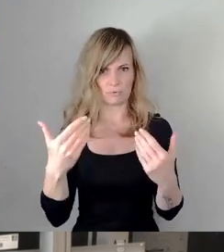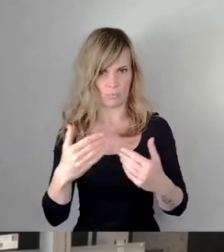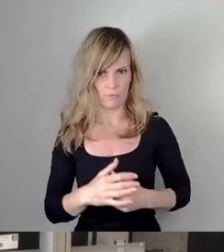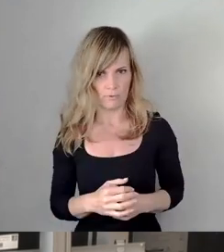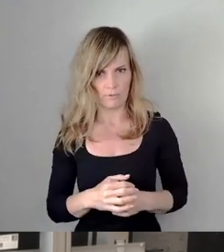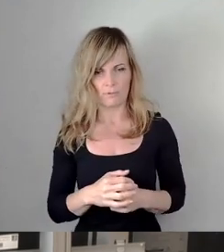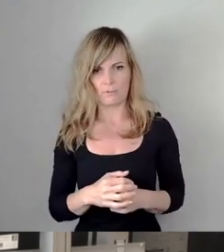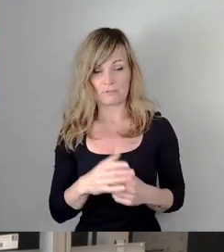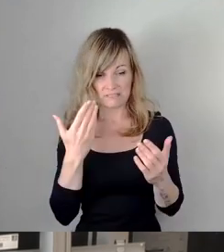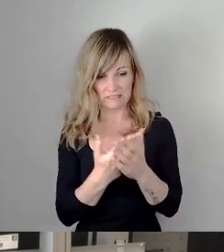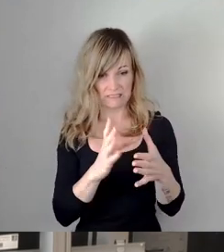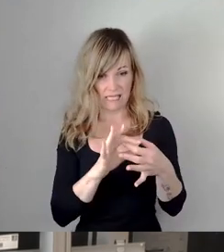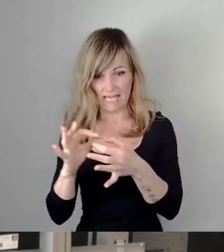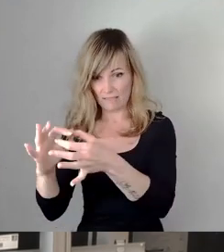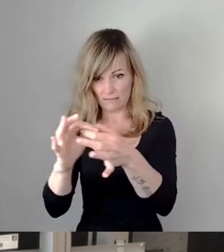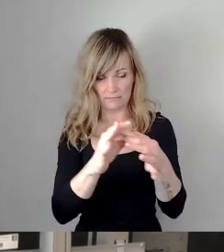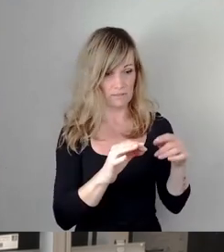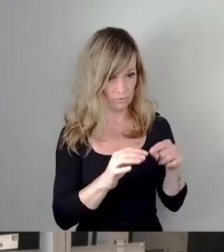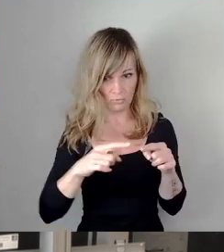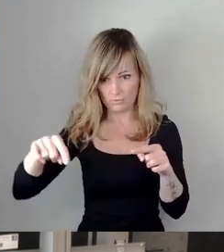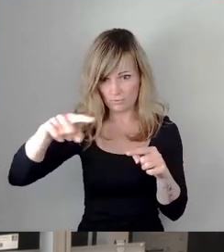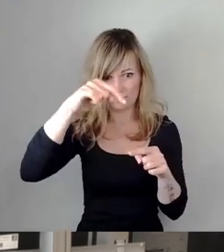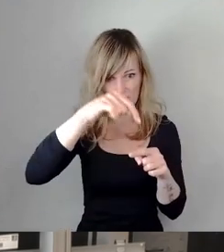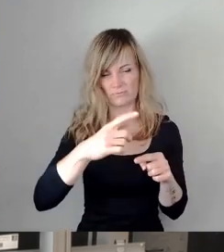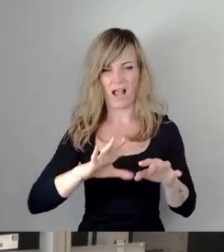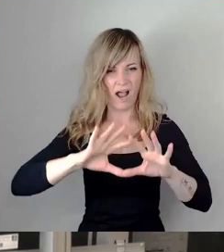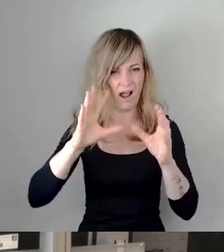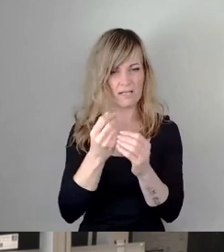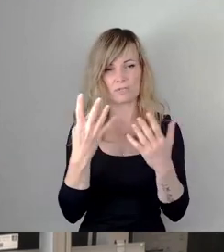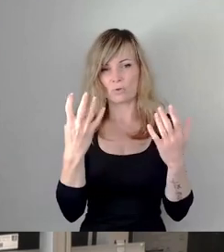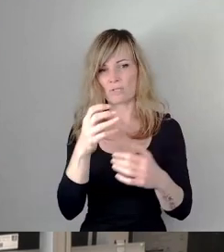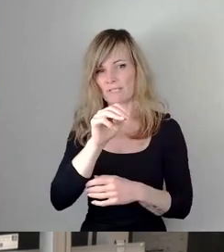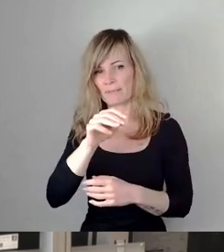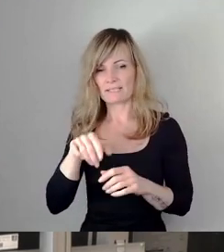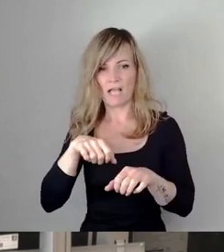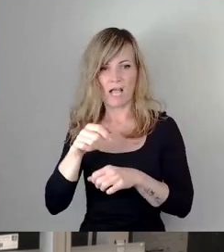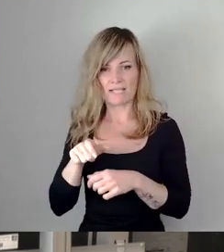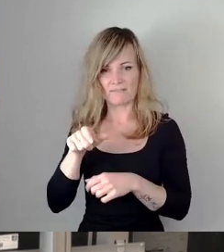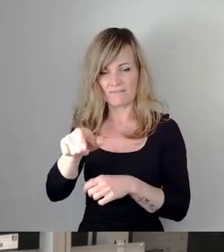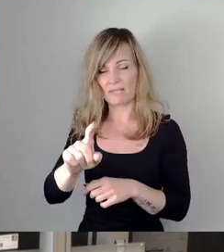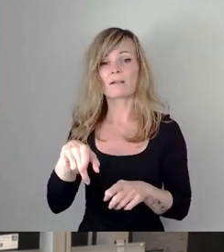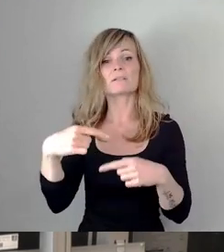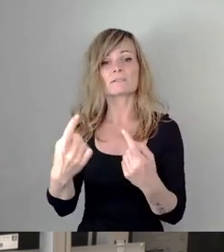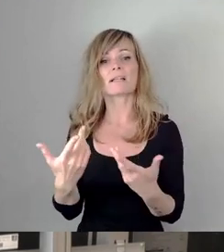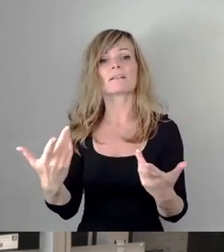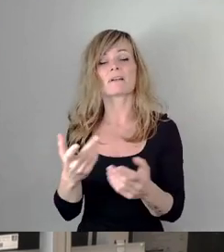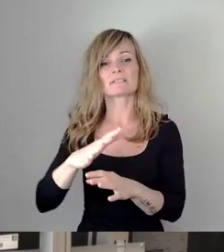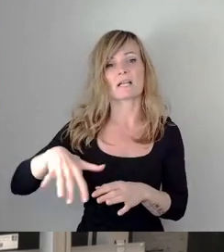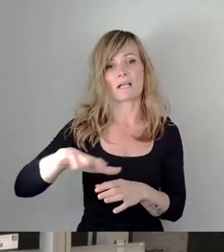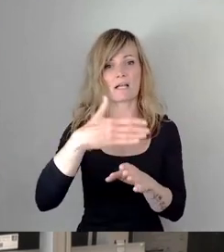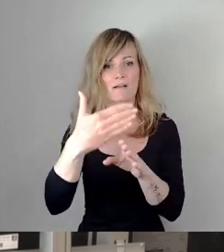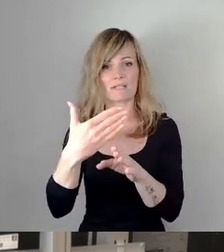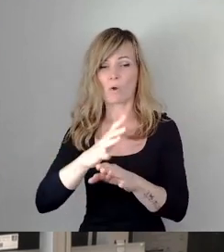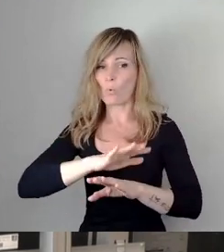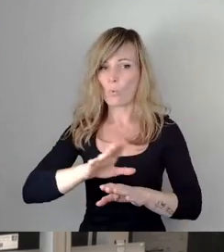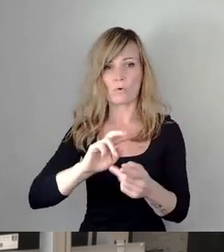Ende dieser Kette zusammen, kann man sagen, dass diesen 90 Meter Radweg dazu führen, dass ein ganzes Quartier nicht mehr ohne erhebliche Umwege auf das